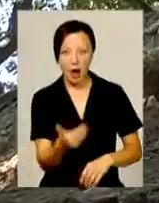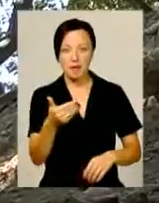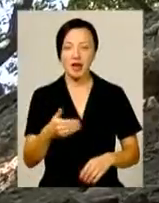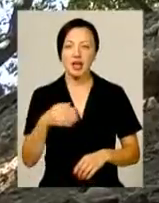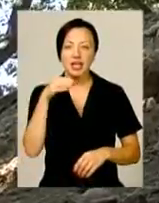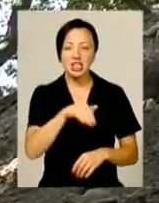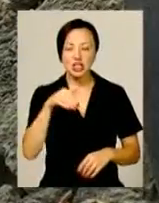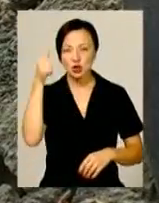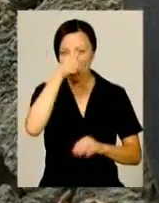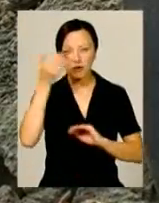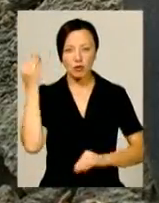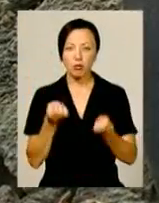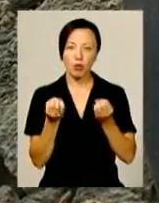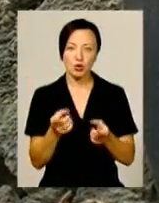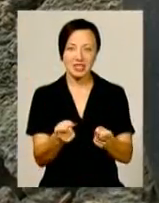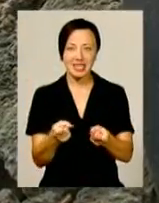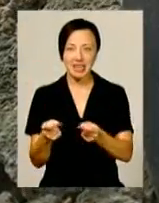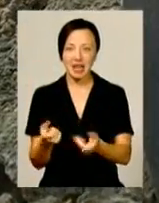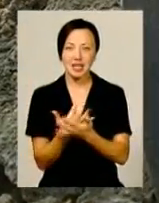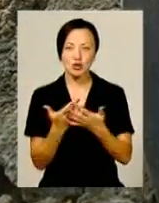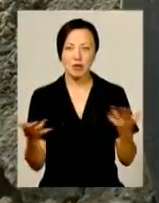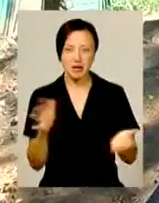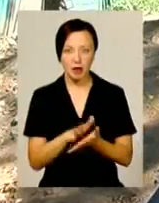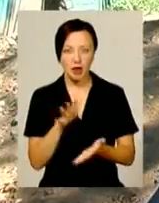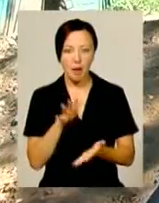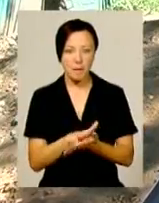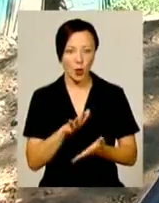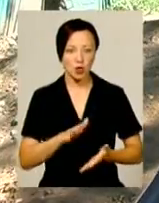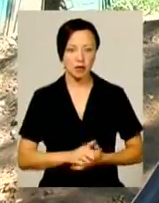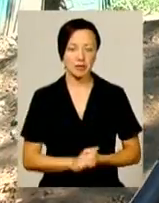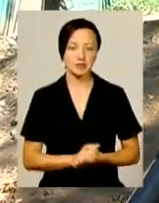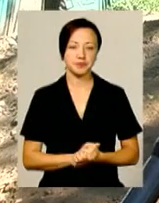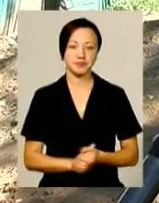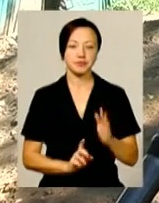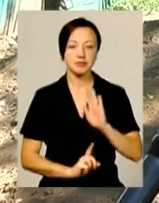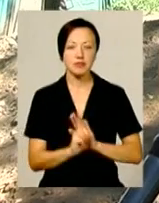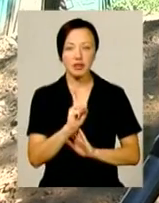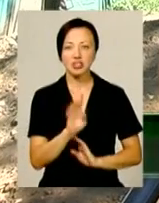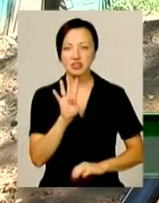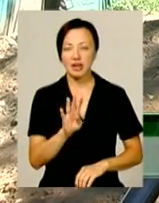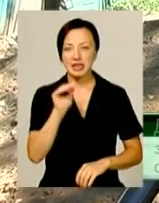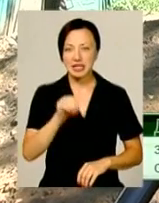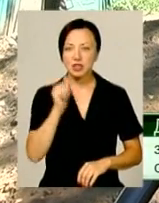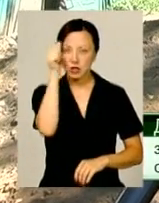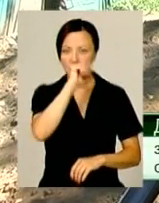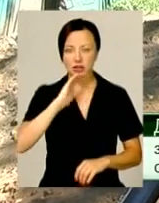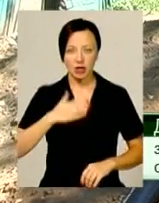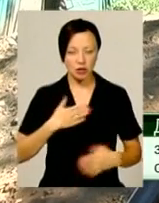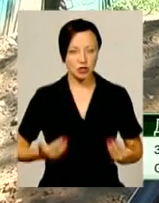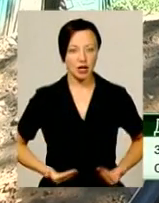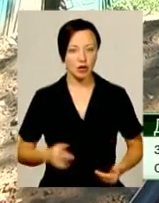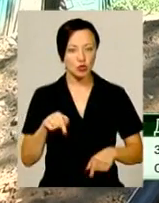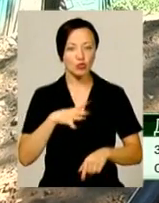тисячі років тому просто скидали різноманітний непотріб. На початку 4 тисячоліття до нашої ери на цьому місці існувало трипільське